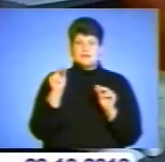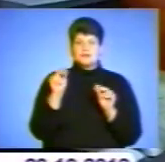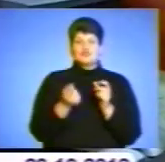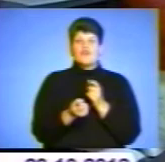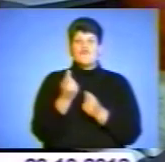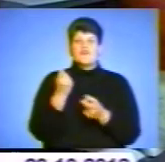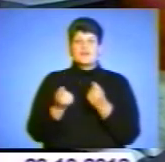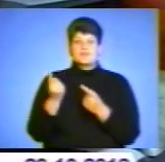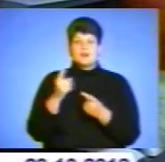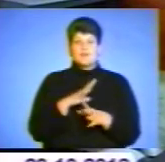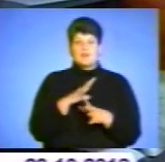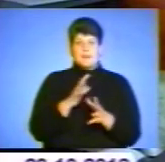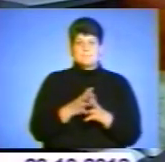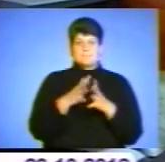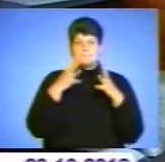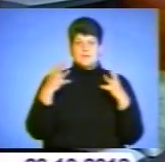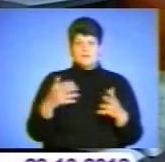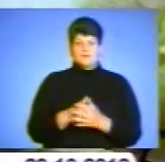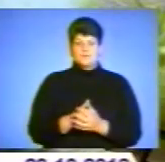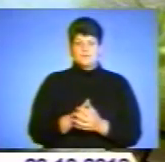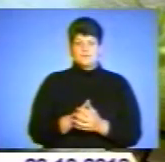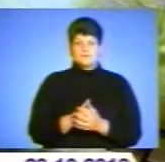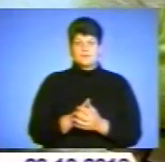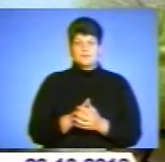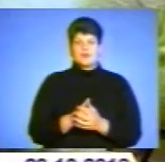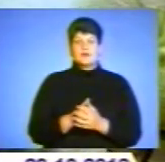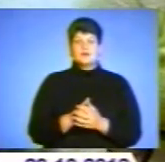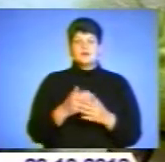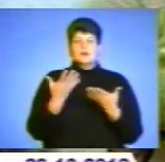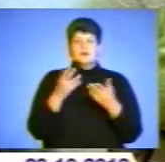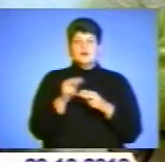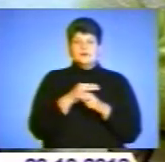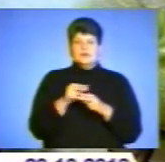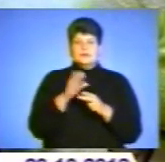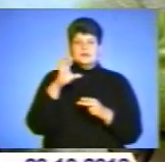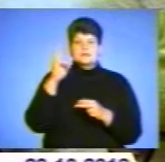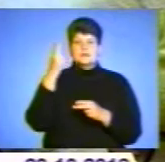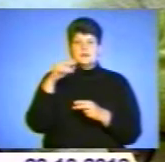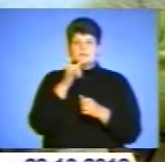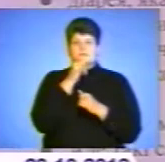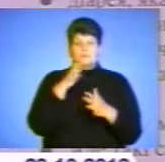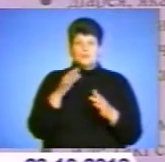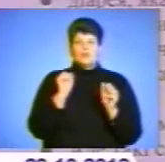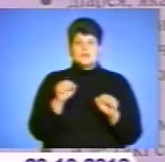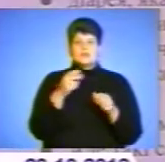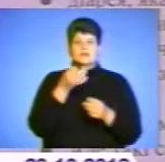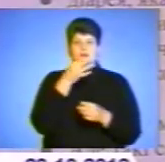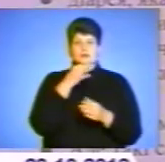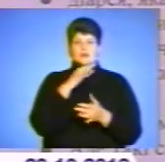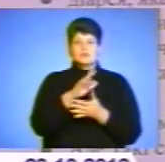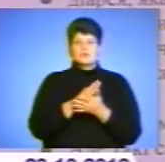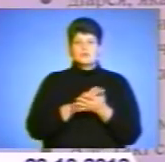виявлення була значно більшою. Способу лікування СНІДу не існує, є лише ліки, які продовжують життя ВІЛ-інфікованих.